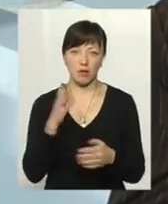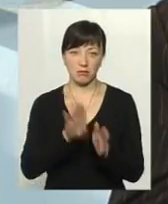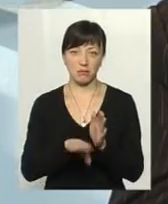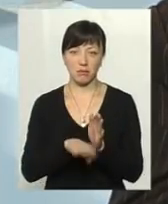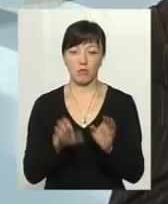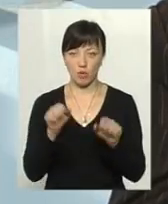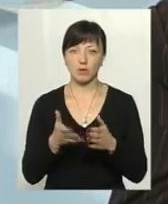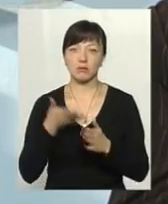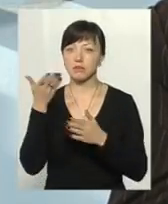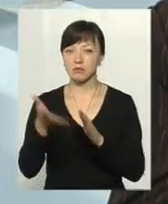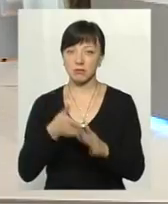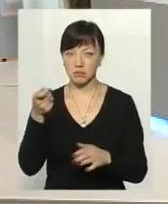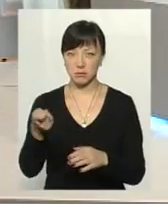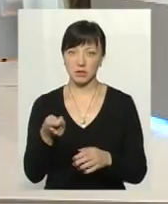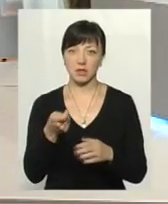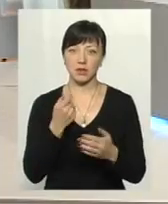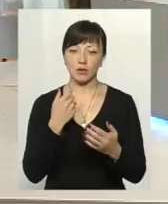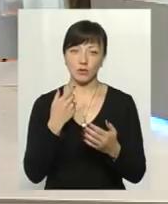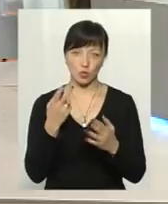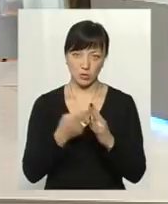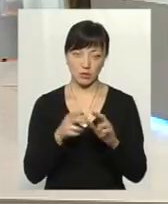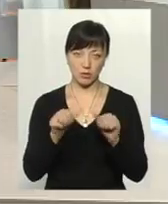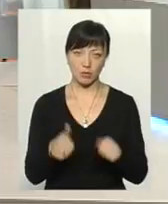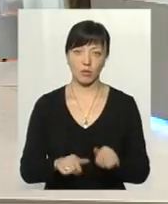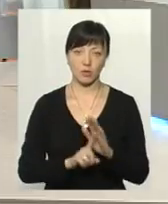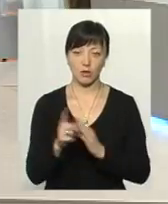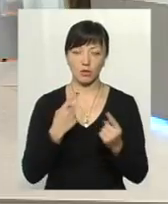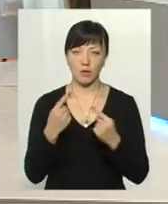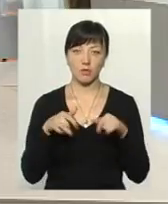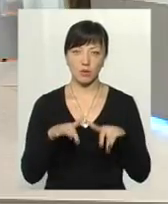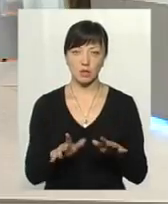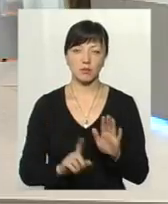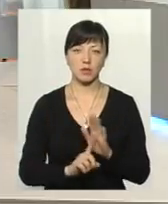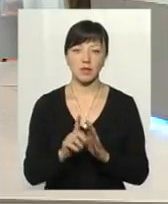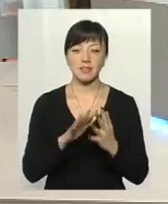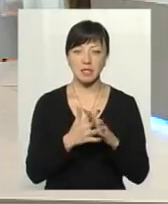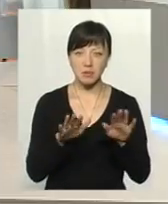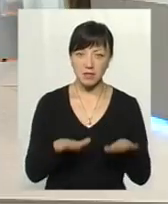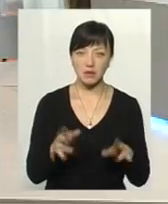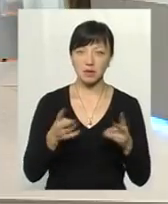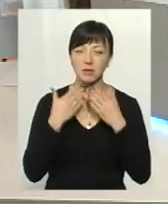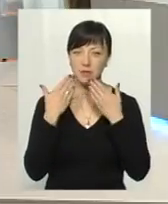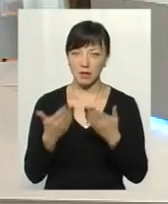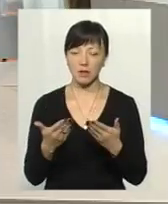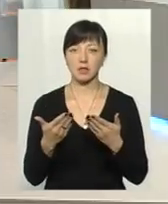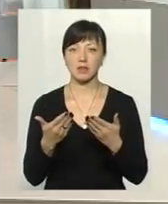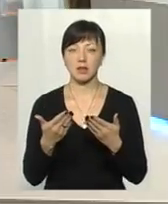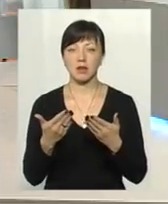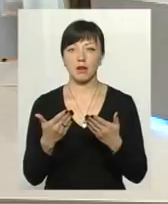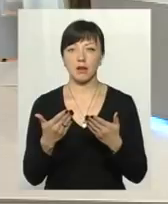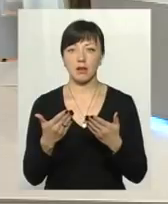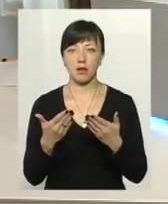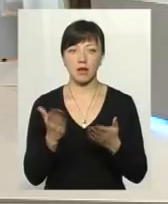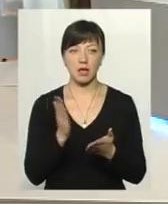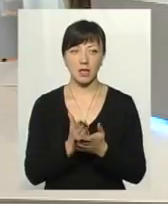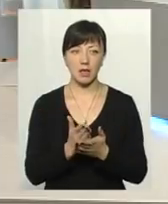Має право звертатися. Треба йти, розмовляти і починати цей процес. в сільській місцевості треба звертатися. Є у